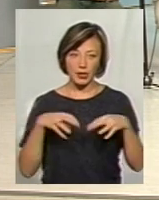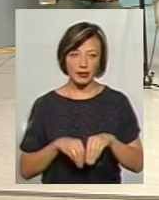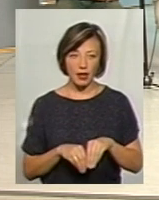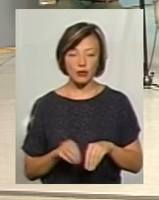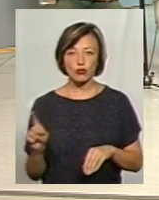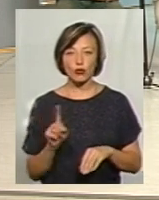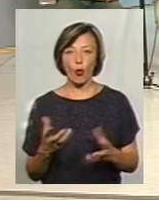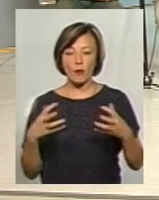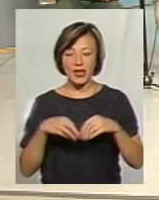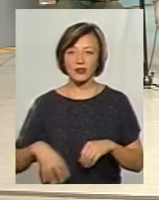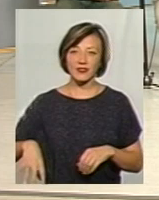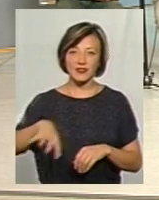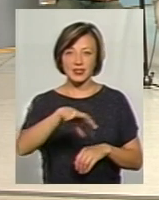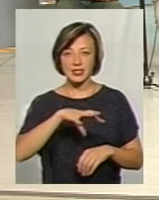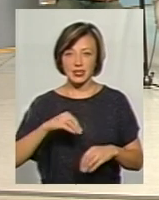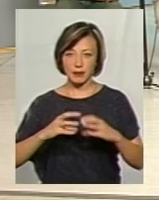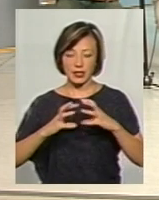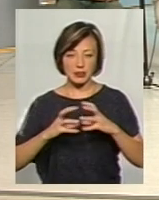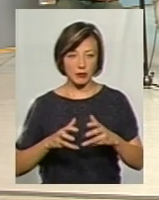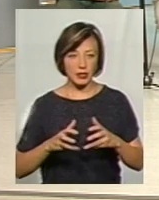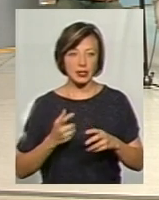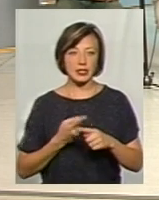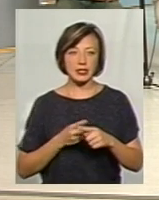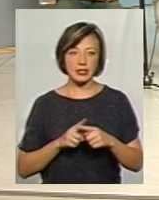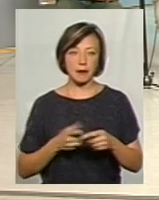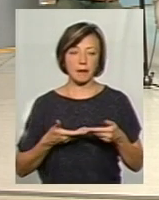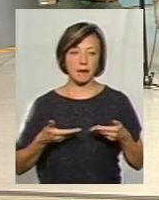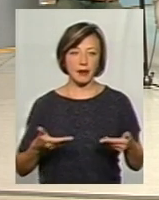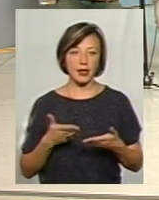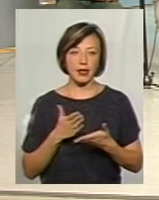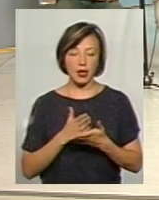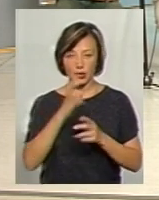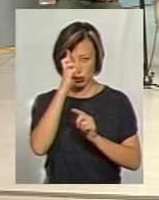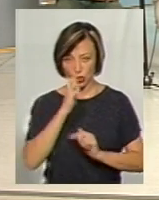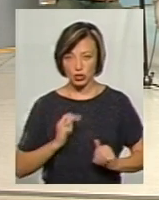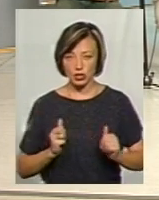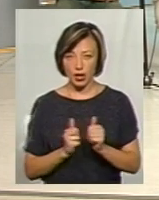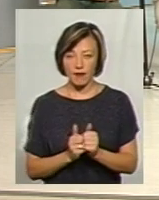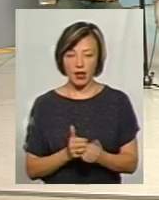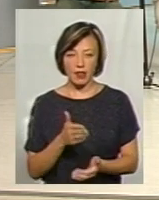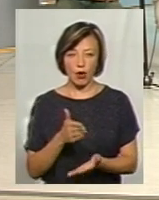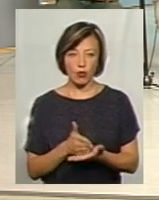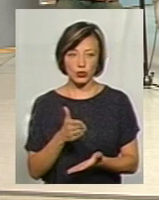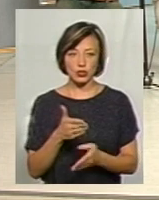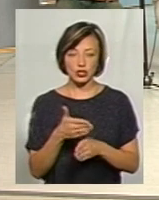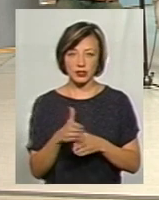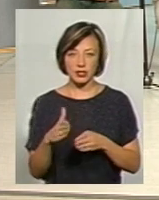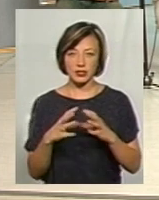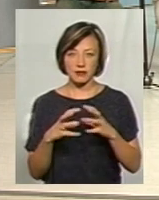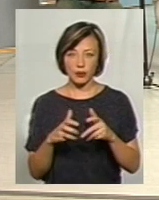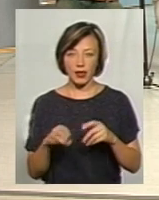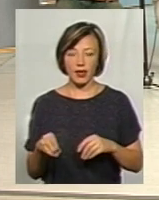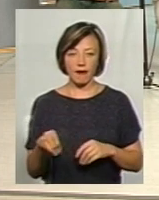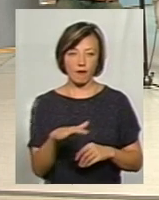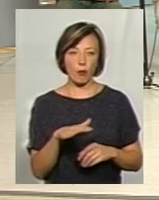об'єднує всіх на земній кулі. Ми є держава, яка знаходиться в частині світа